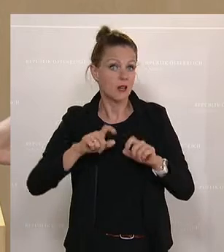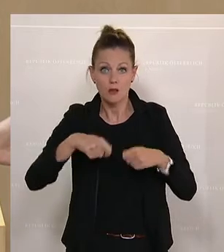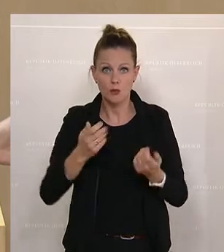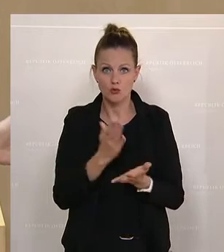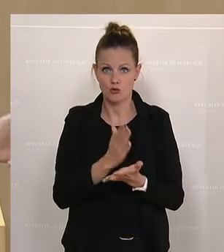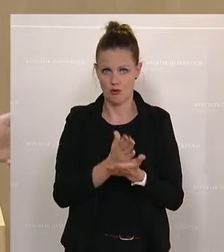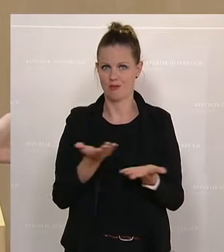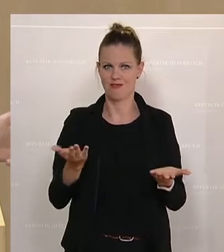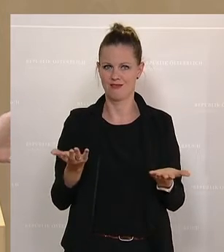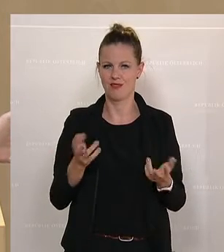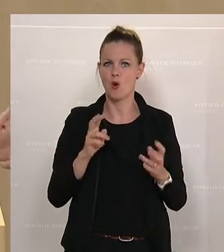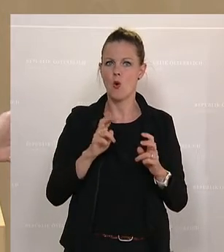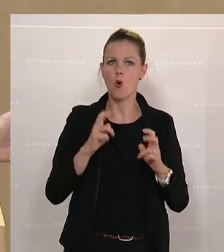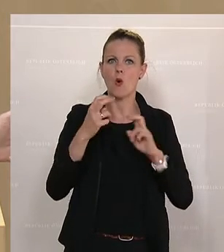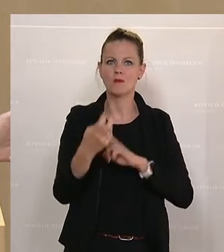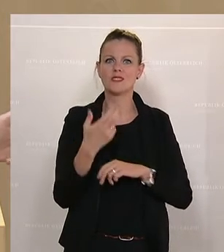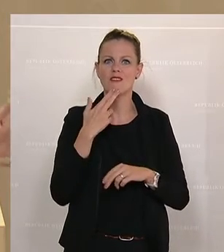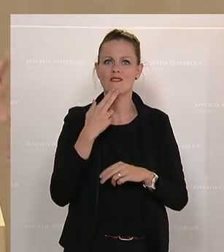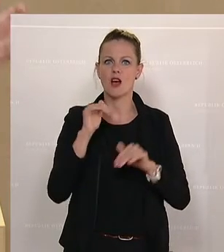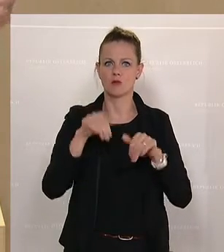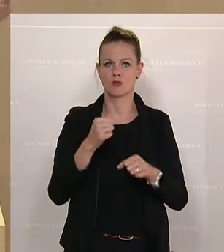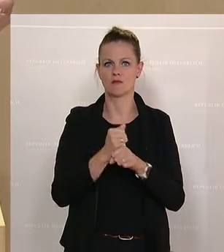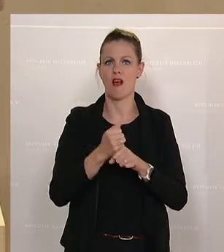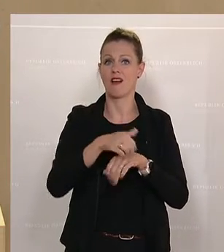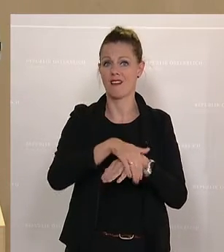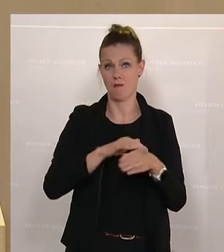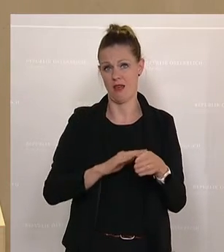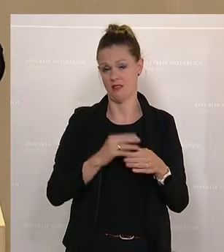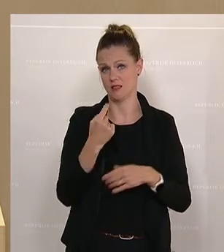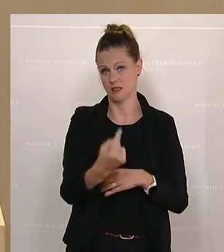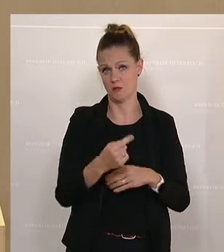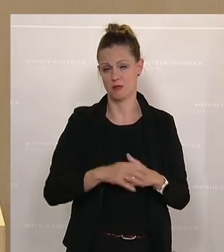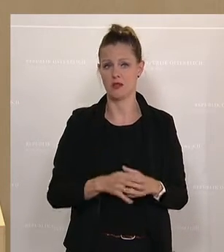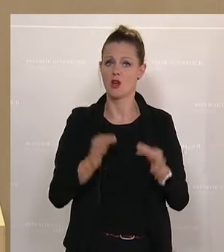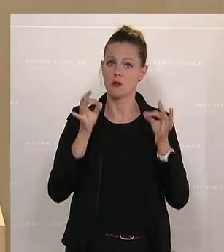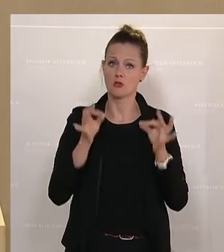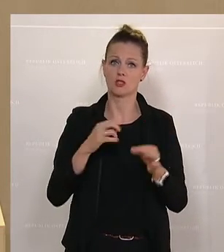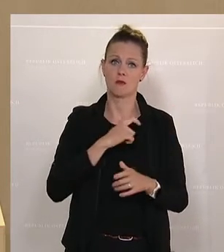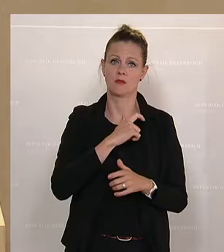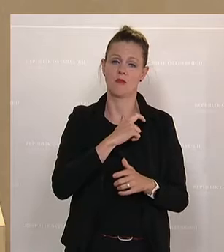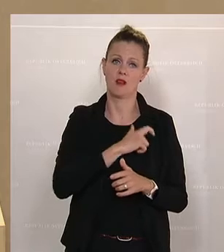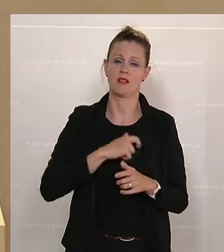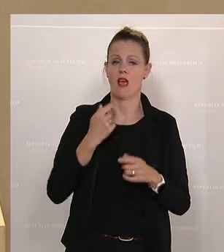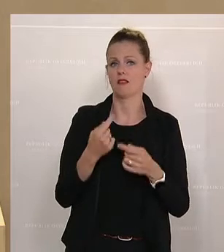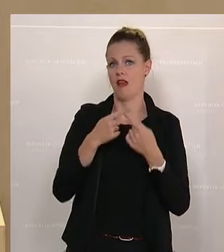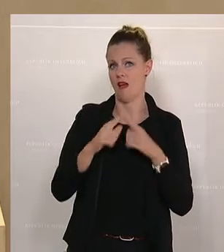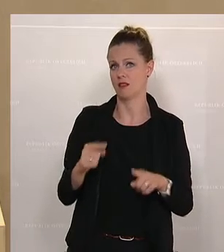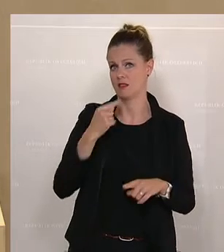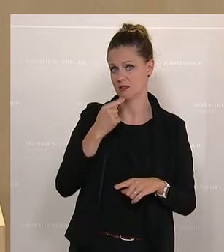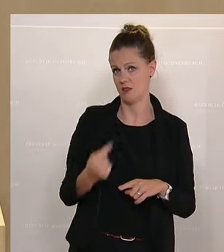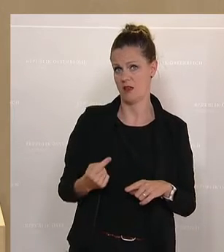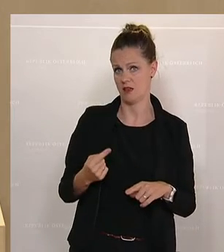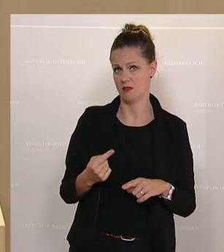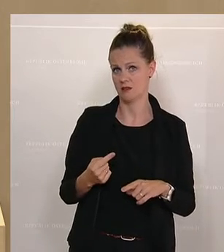Umsetzung liegt bei den Gemeinden. Und auch wenn das jetzt gewisse Parteien immer wieder anders kommunizieren, nur wenn ich